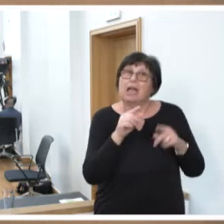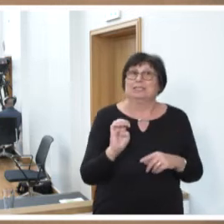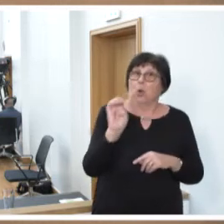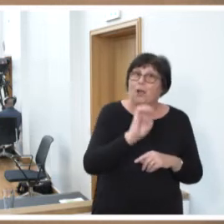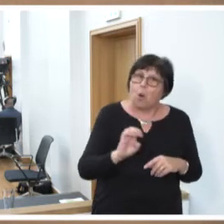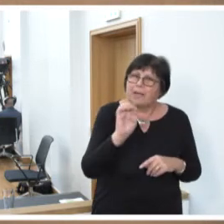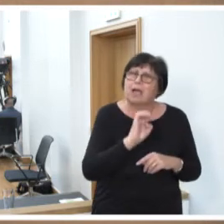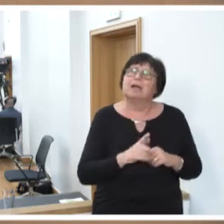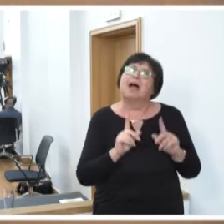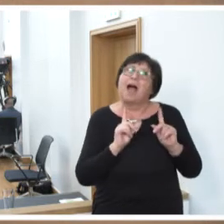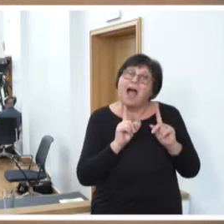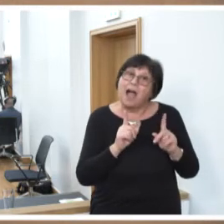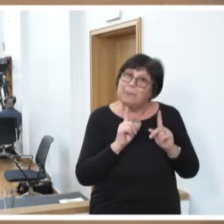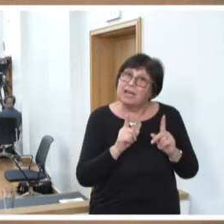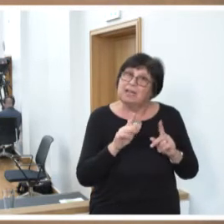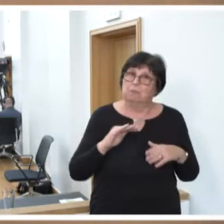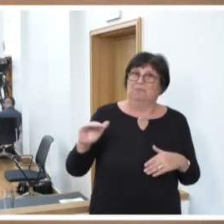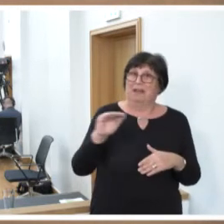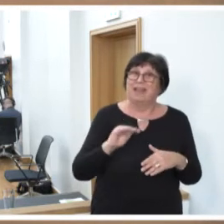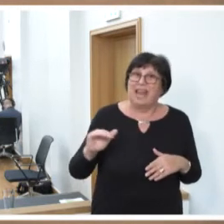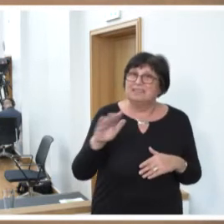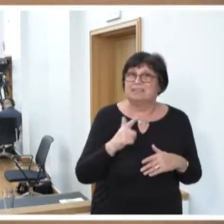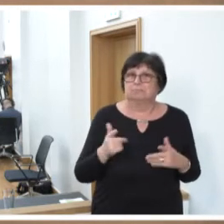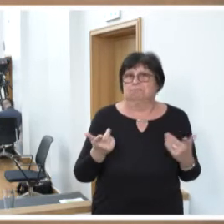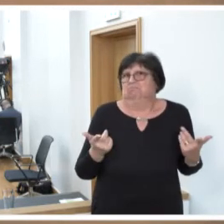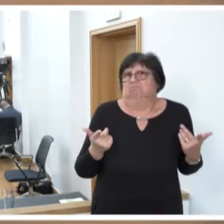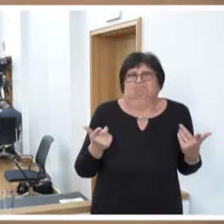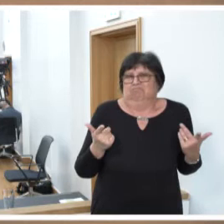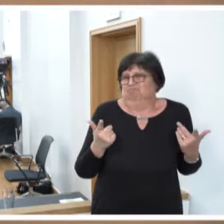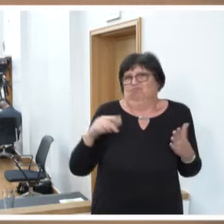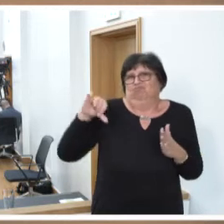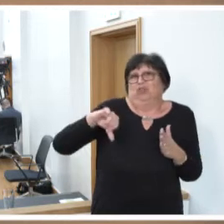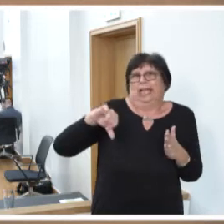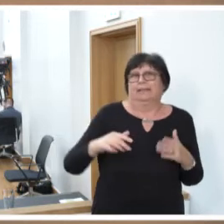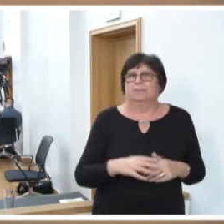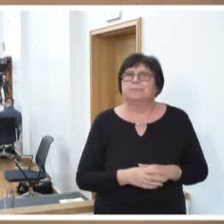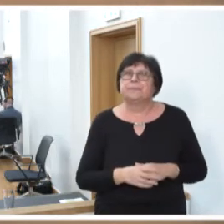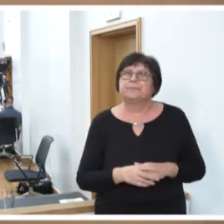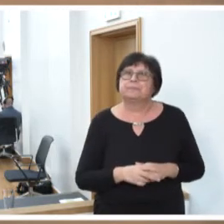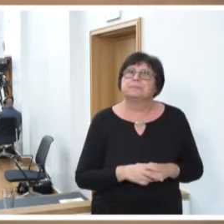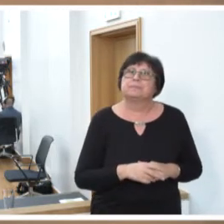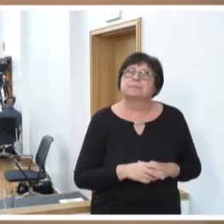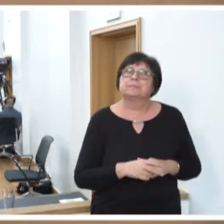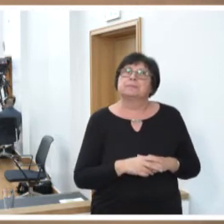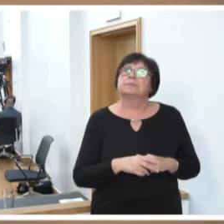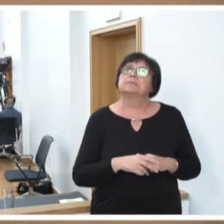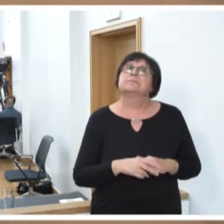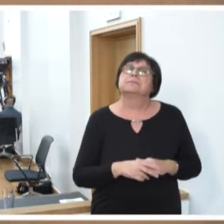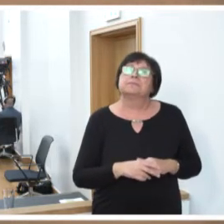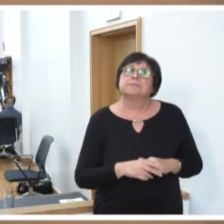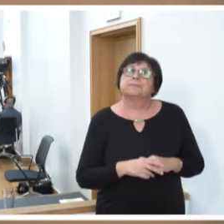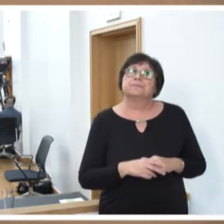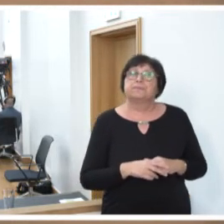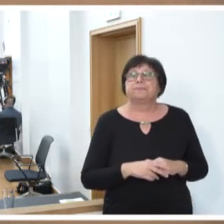aber auf dem Land sieht es mitunter ziemlich mau aus in diesen drei Bereichen.